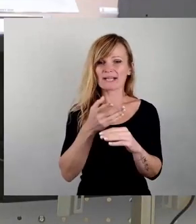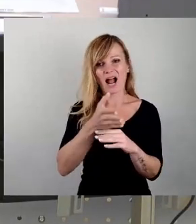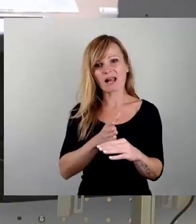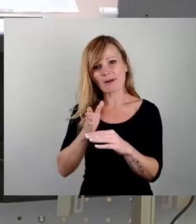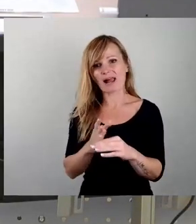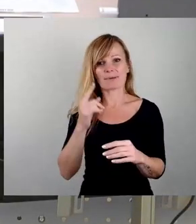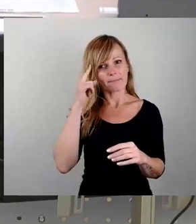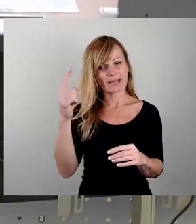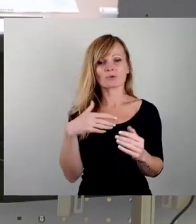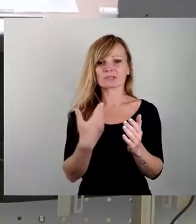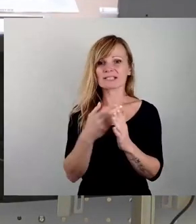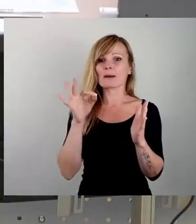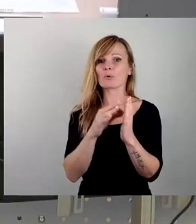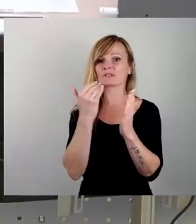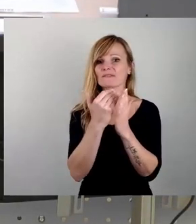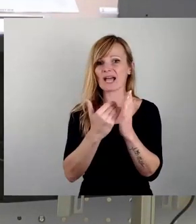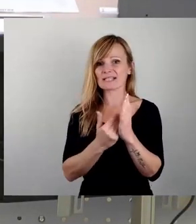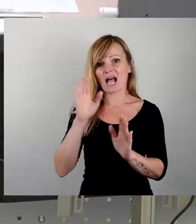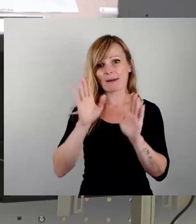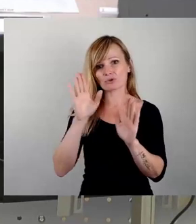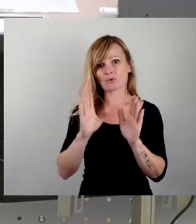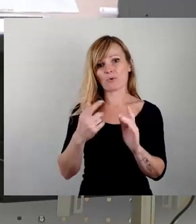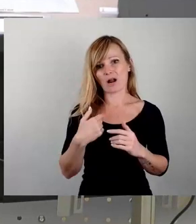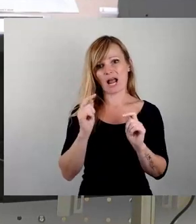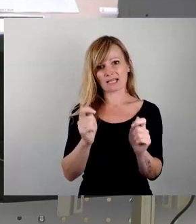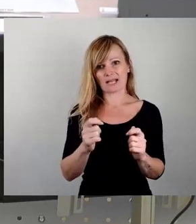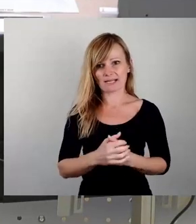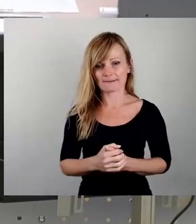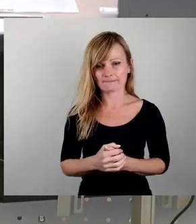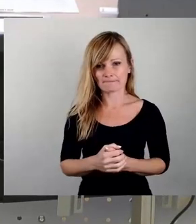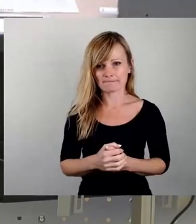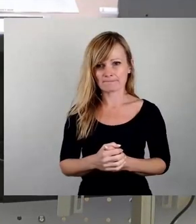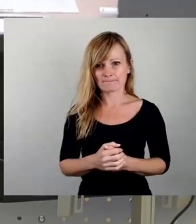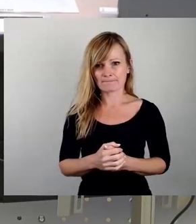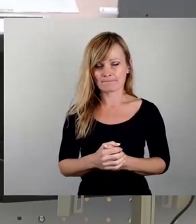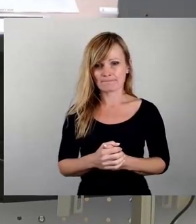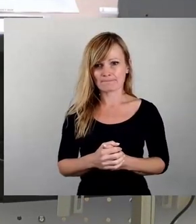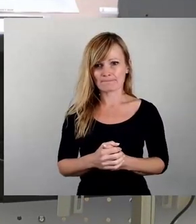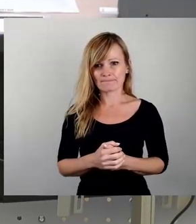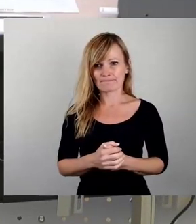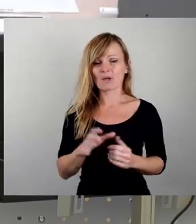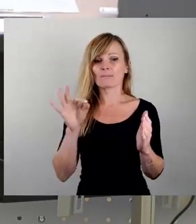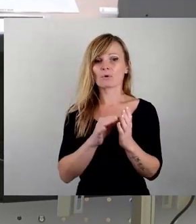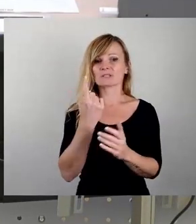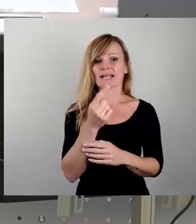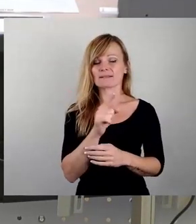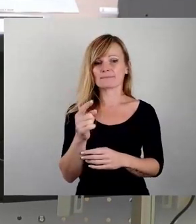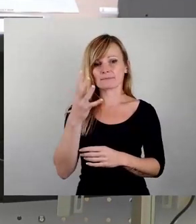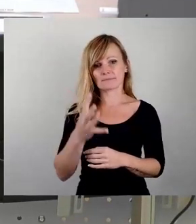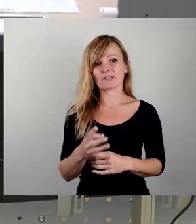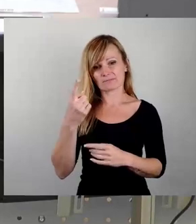punktweise Abstimmung beantragen. Und zwar, ja, also Punkt 1 bis 4 punktweise Abstimmung.